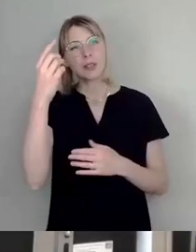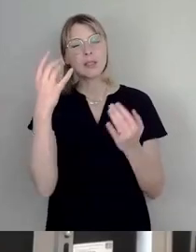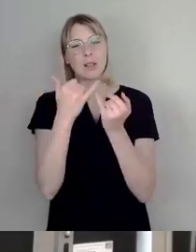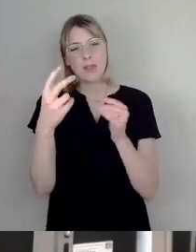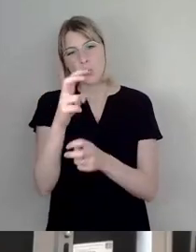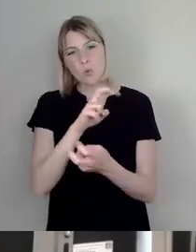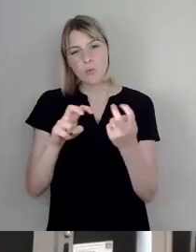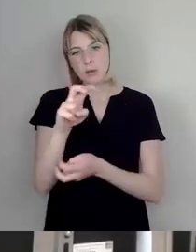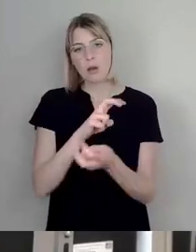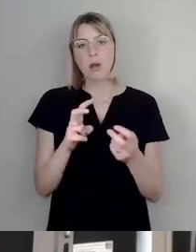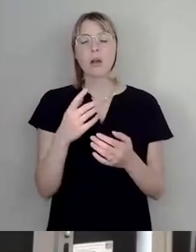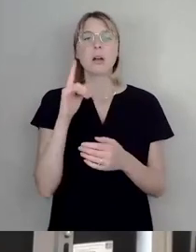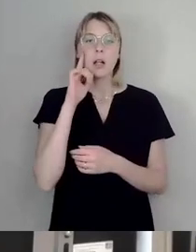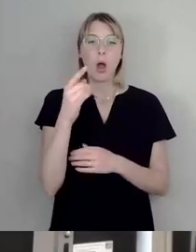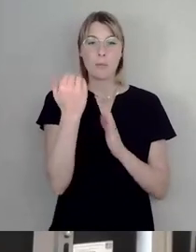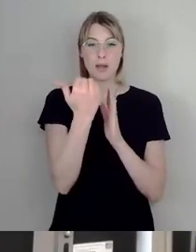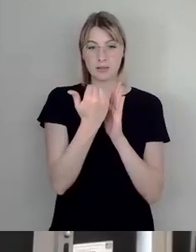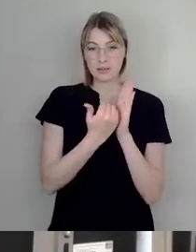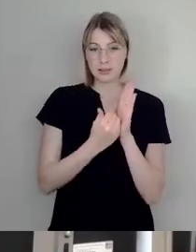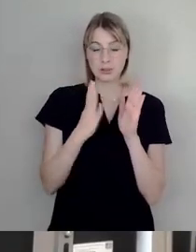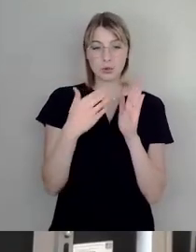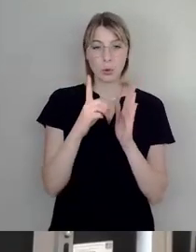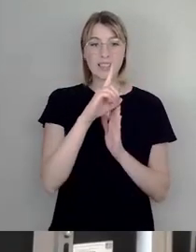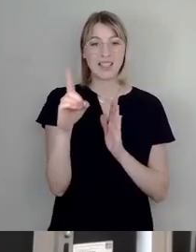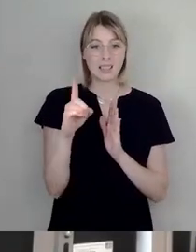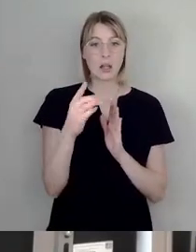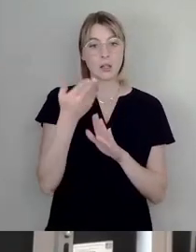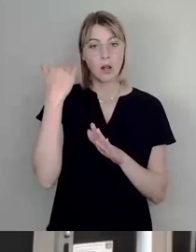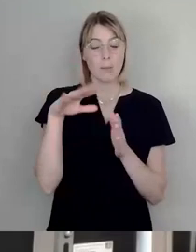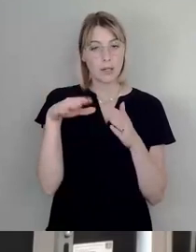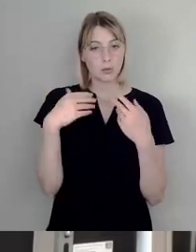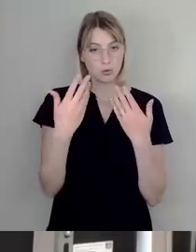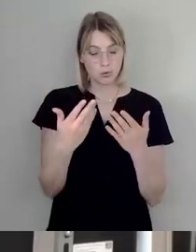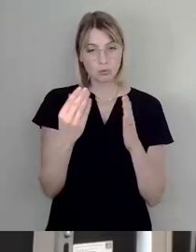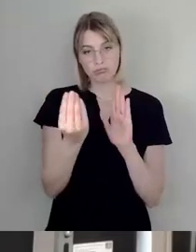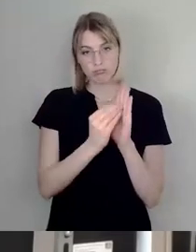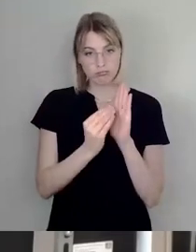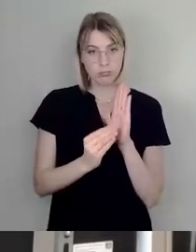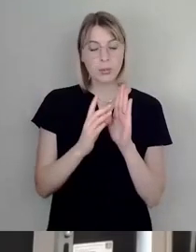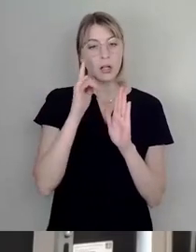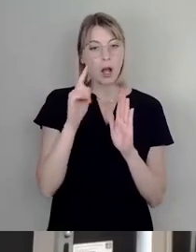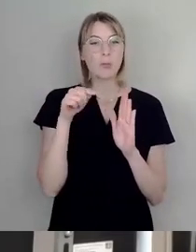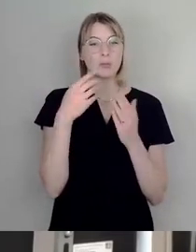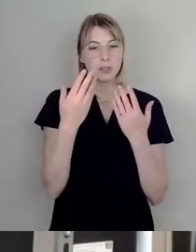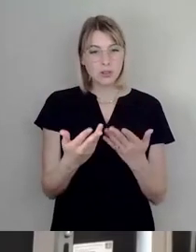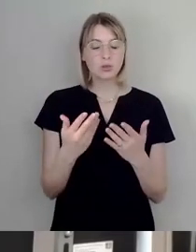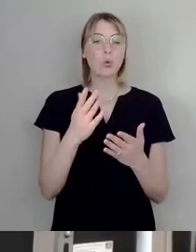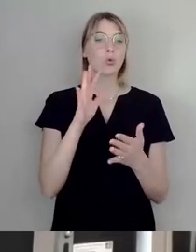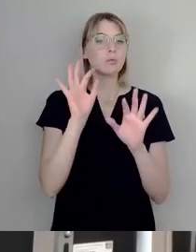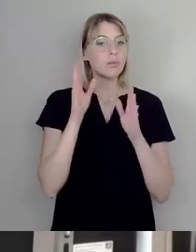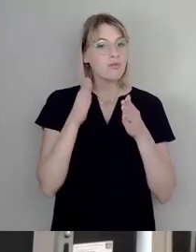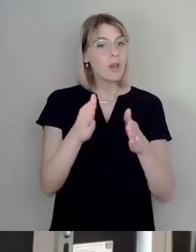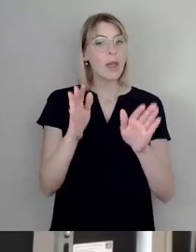die durchaus richtige Richtlinie, die von den Dissidenten da ins Spiel gebracht wurde, auch der richtige Weg ist, dass man sich da mal strukturiert damit